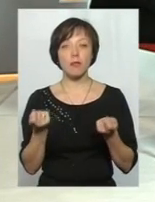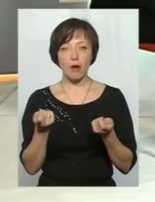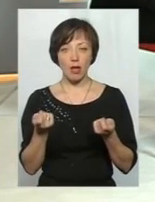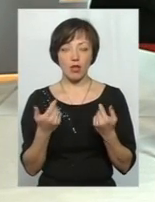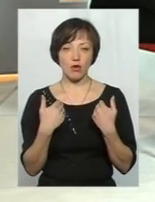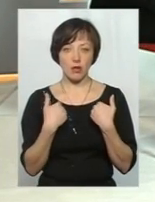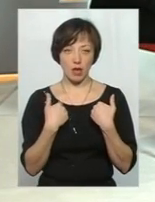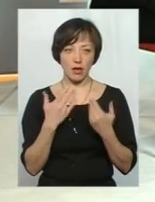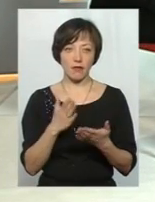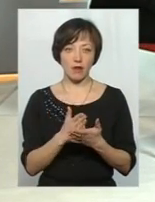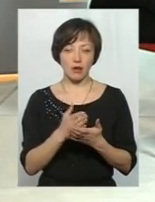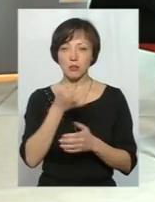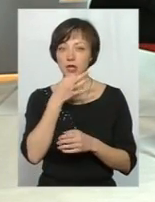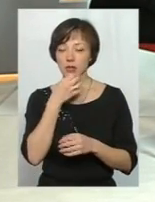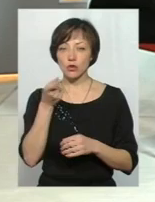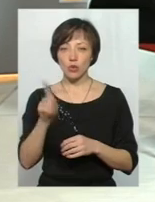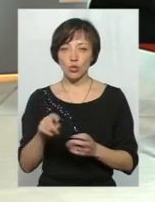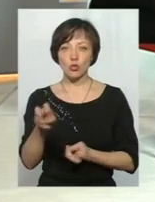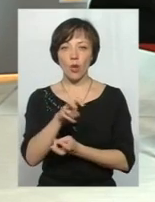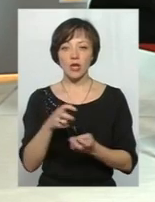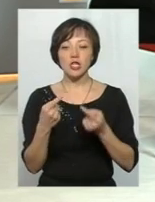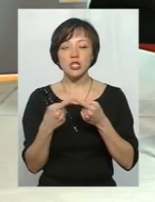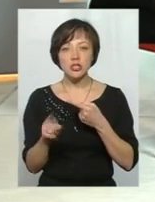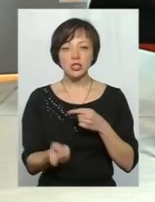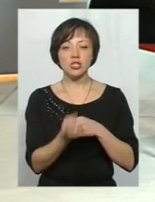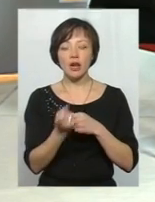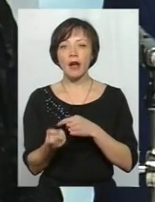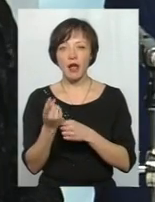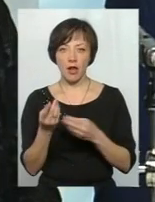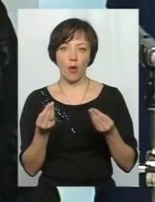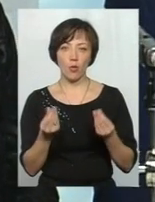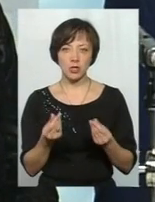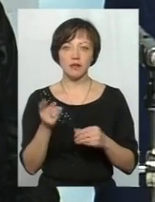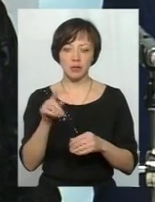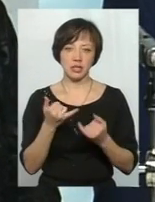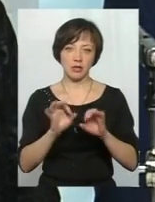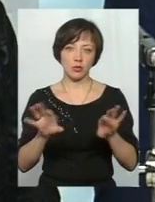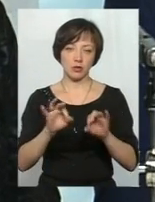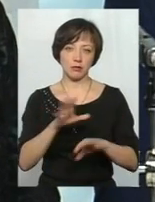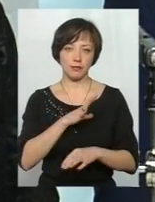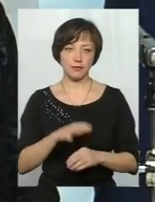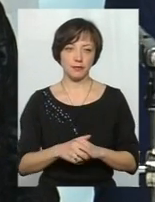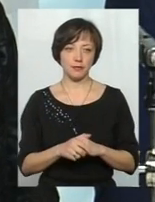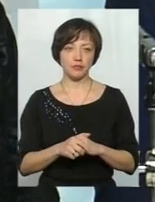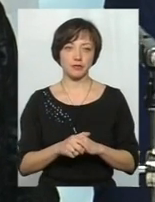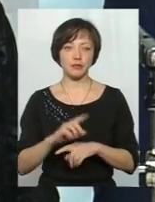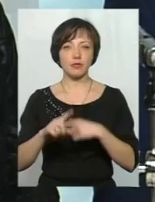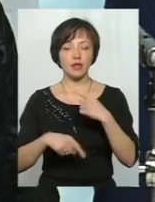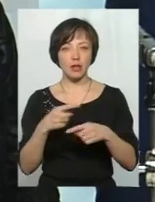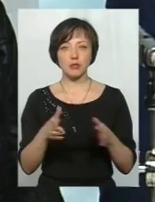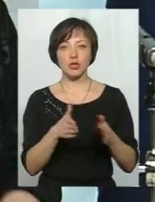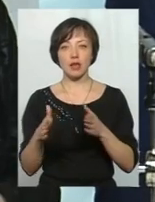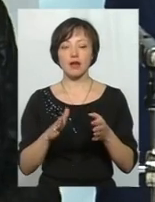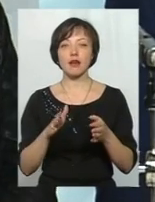Я являюся прихильником того, що шукати і інші джерела, тому числі і ті, які ми щойно згадали вже, через підготовку